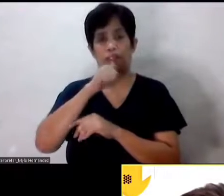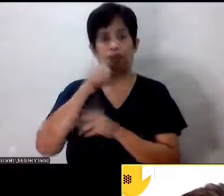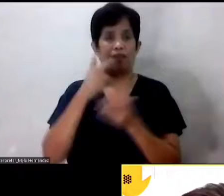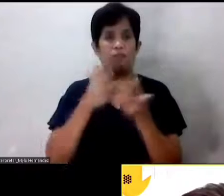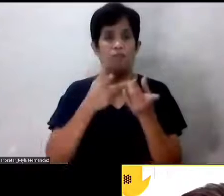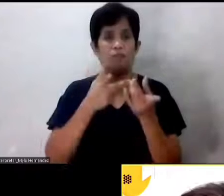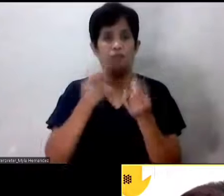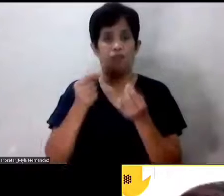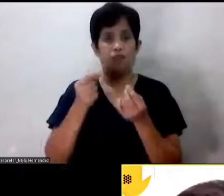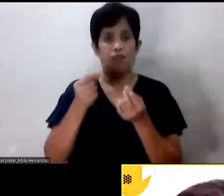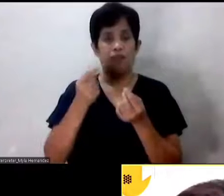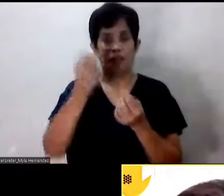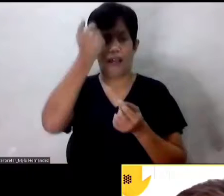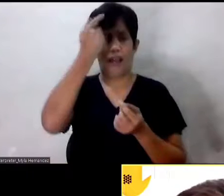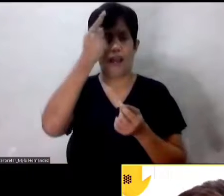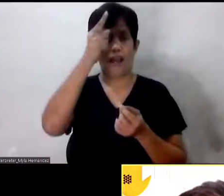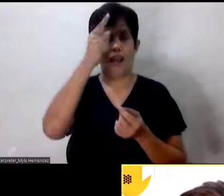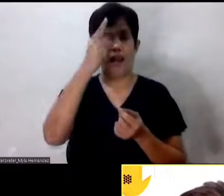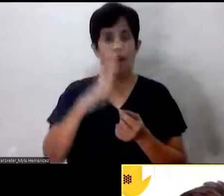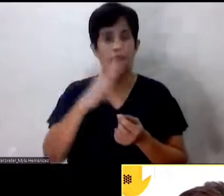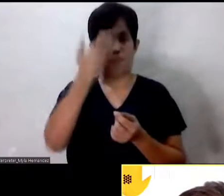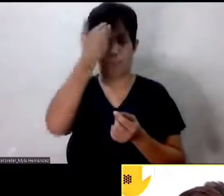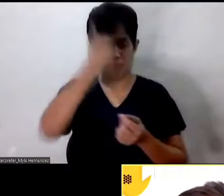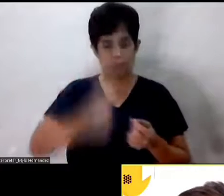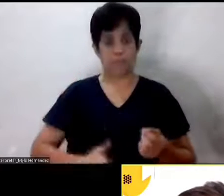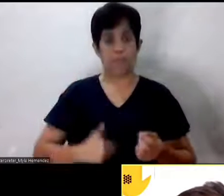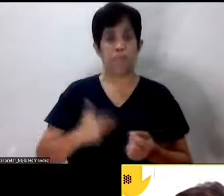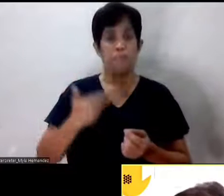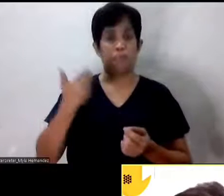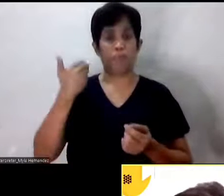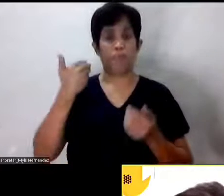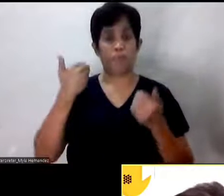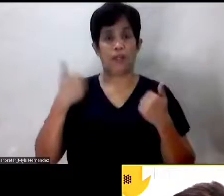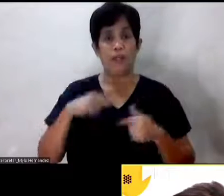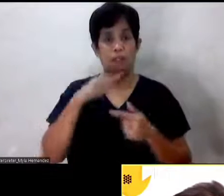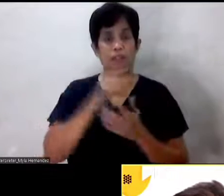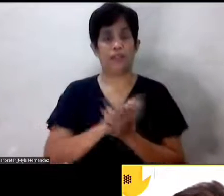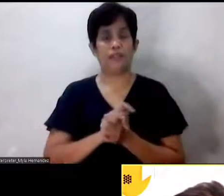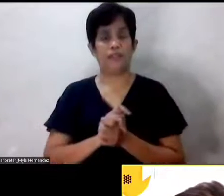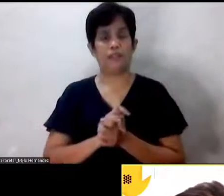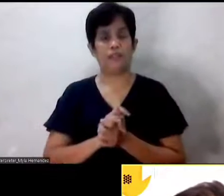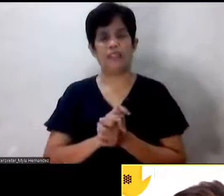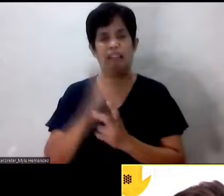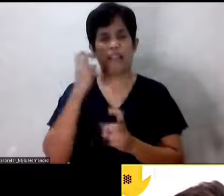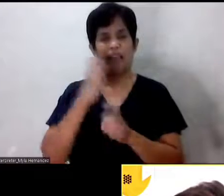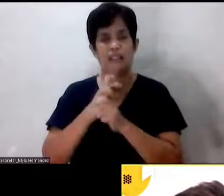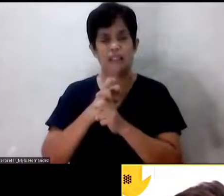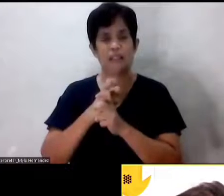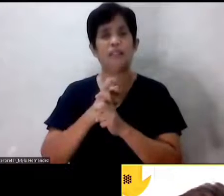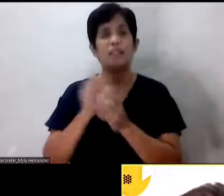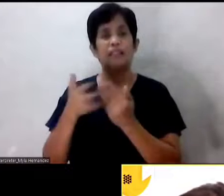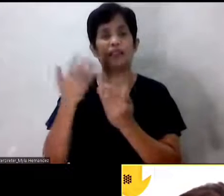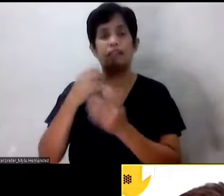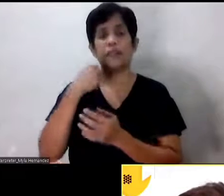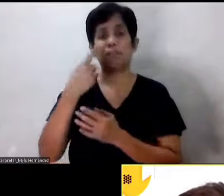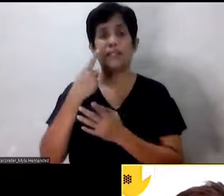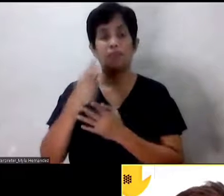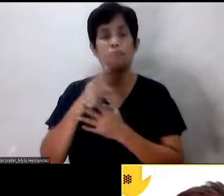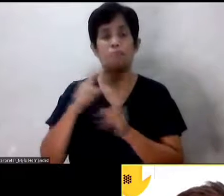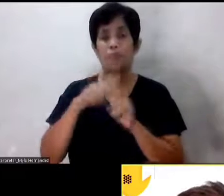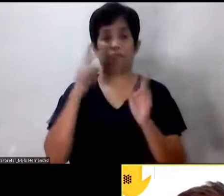katawan. katawan, okay, alam ko mahirap, madaling sabihin, pero mahirap, pero,